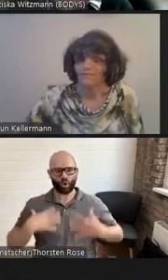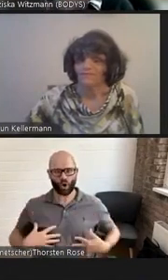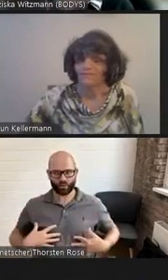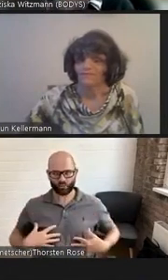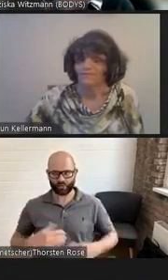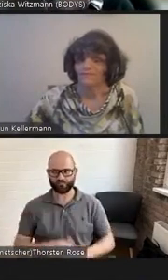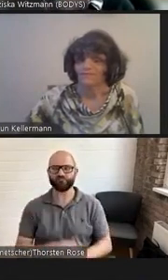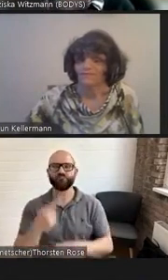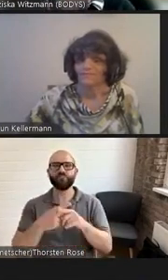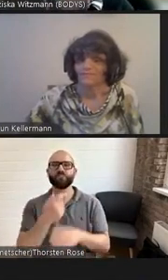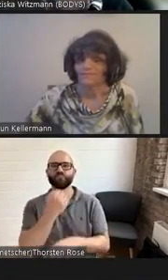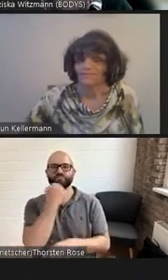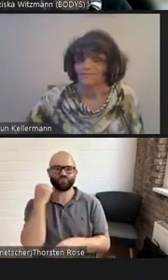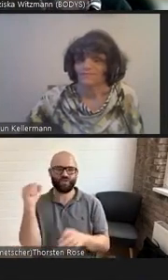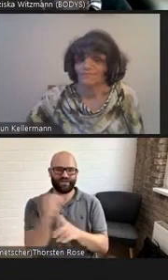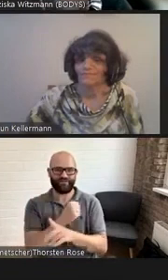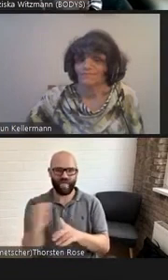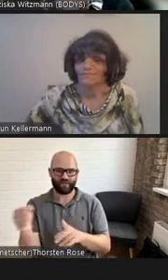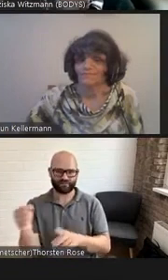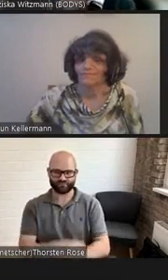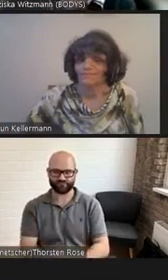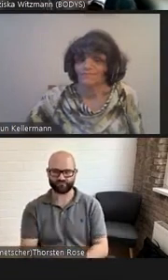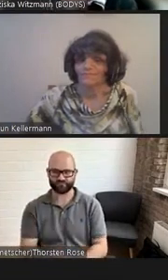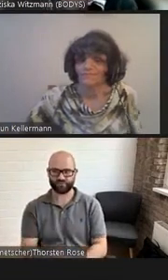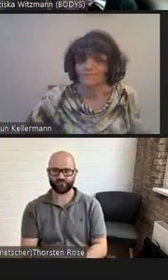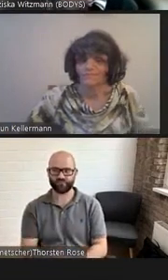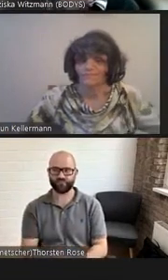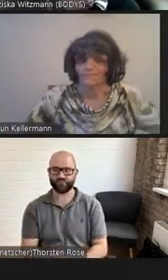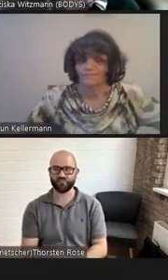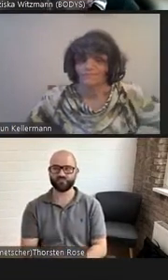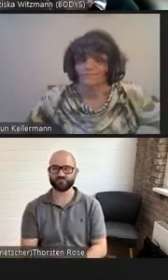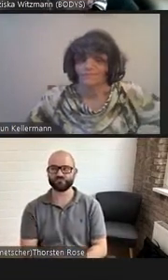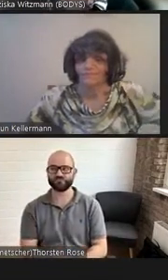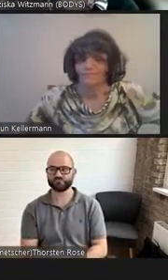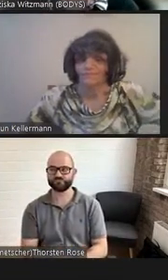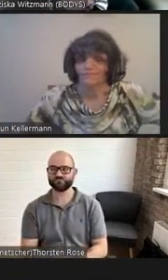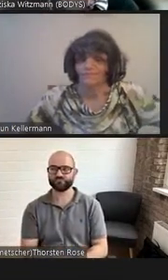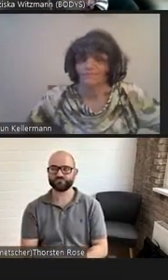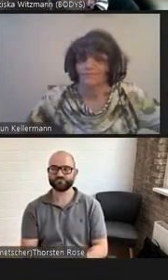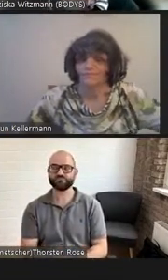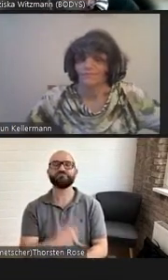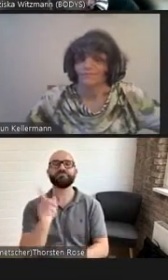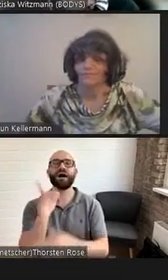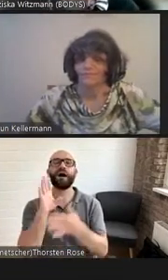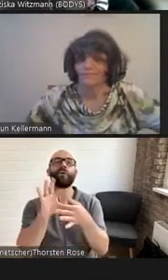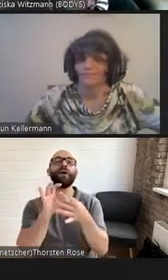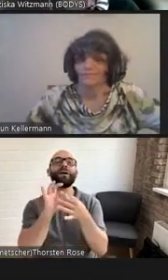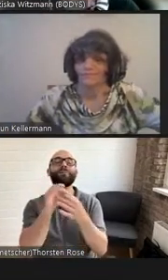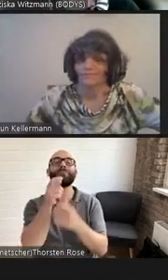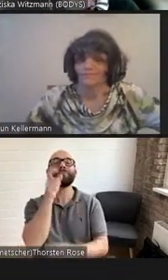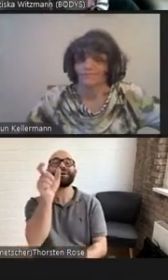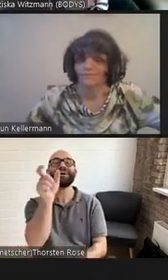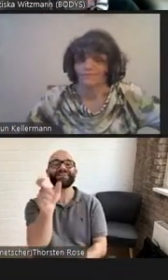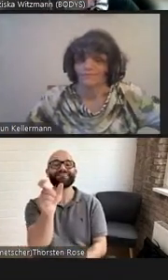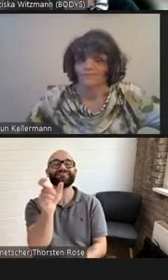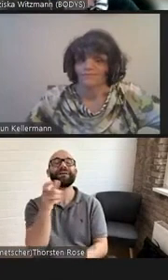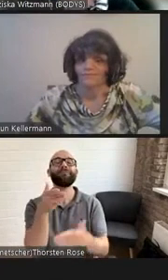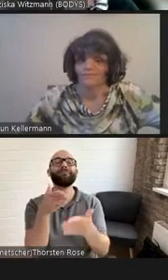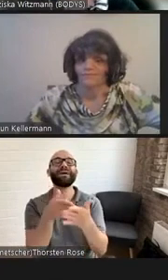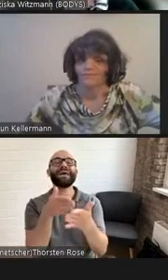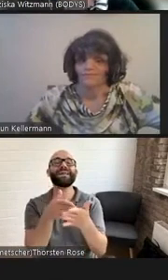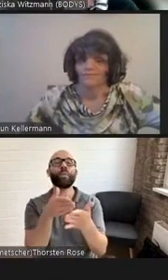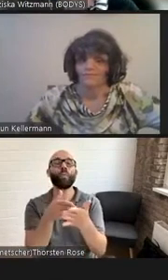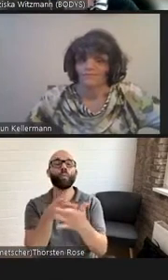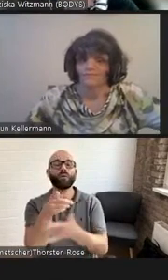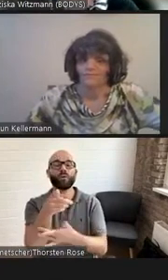Gewalt. Ich werde außerdem Begriffe über Behinderung zitieren, die heute nicht mehr